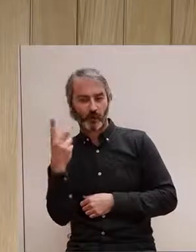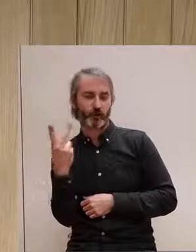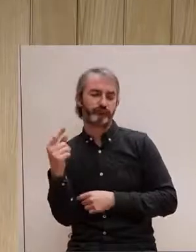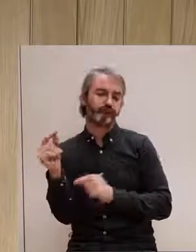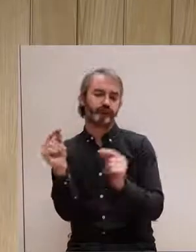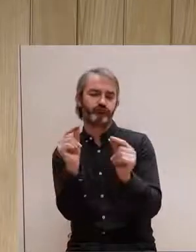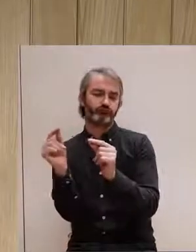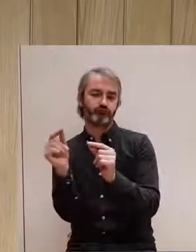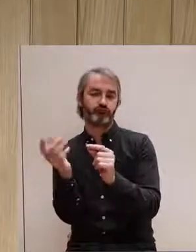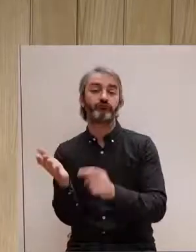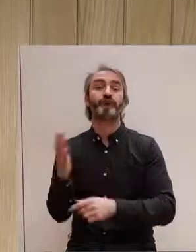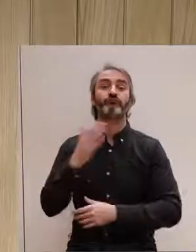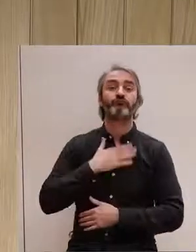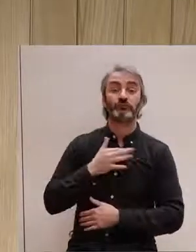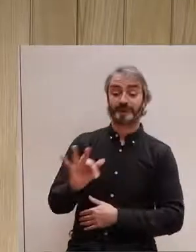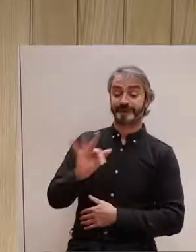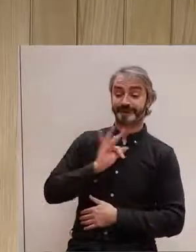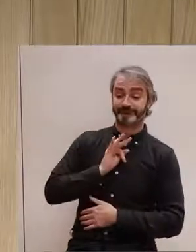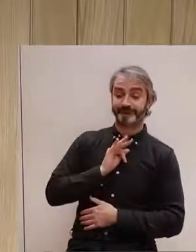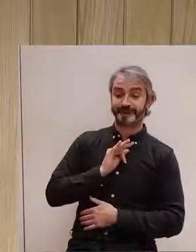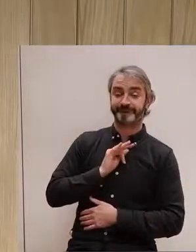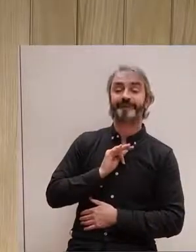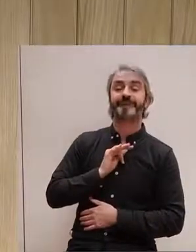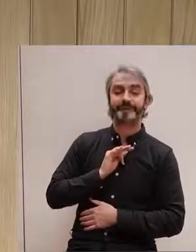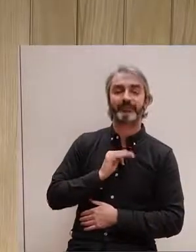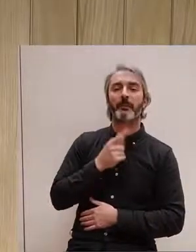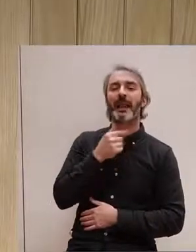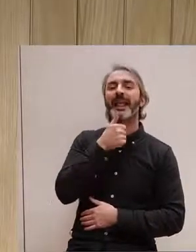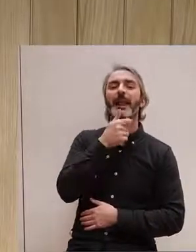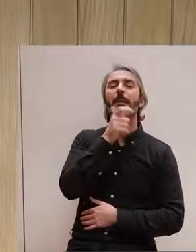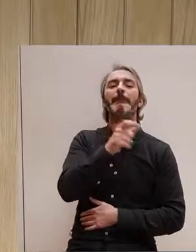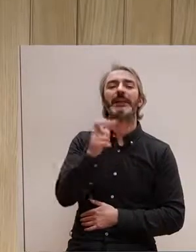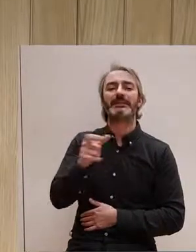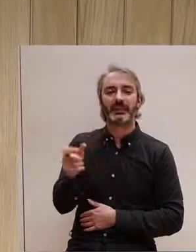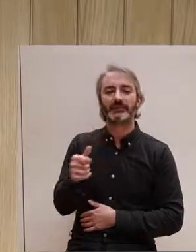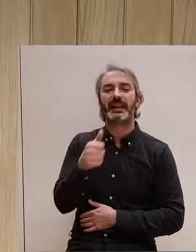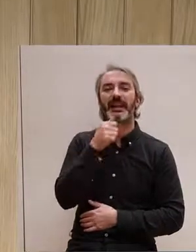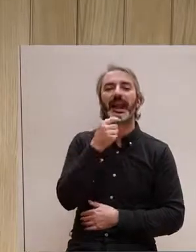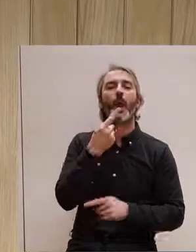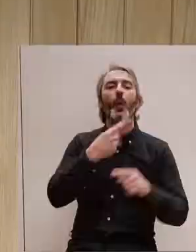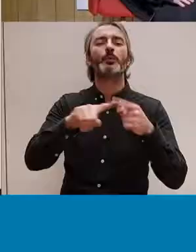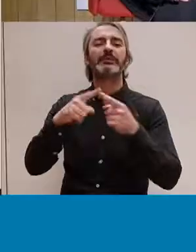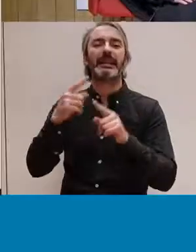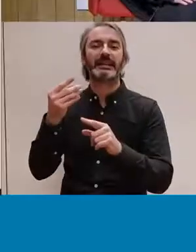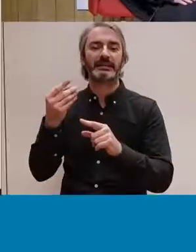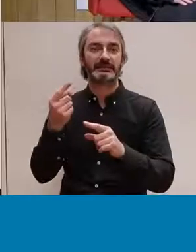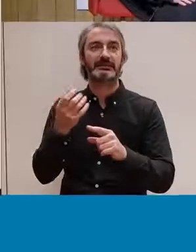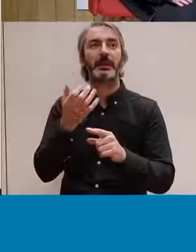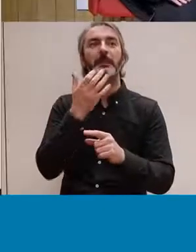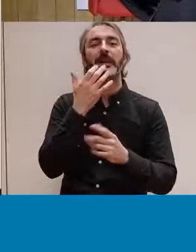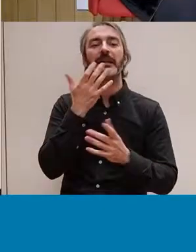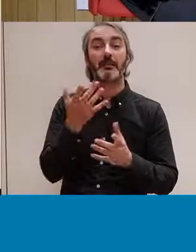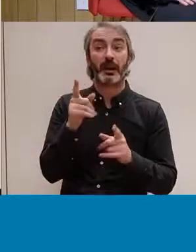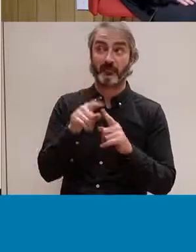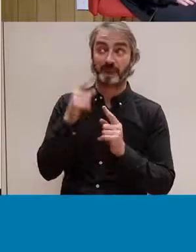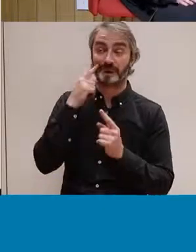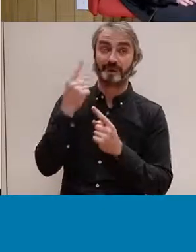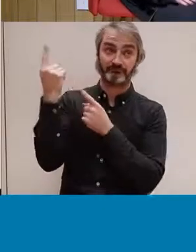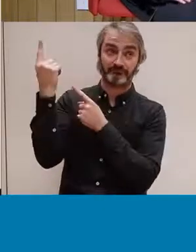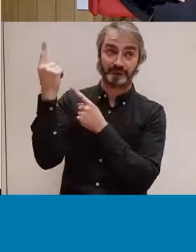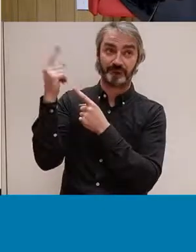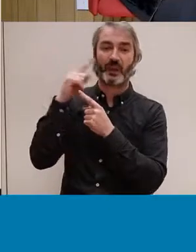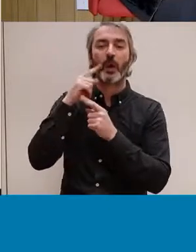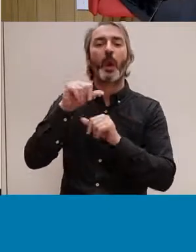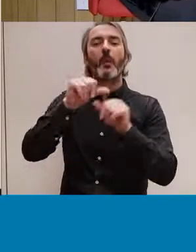Quan m'arribà a mi definíem les persones, definíem els objectes que apareixien, com per exemple aquí el model